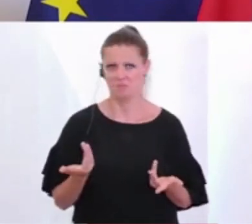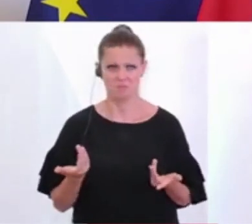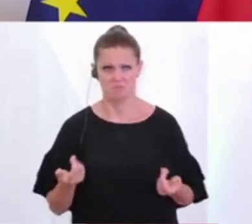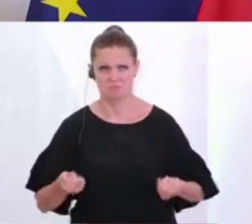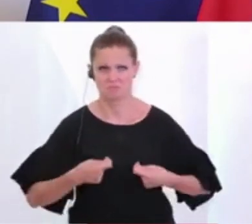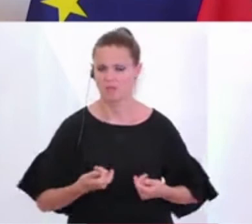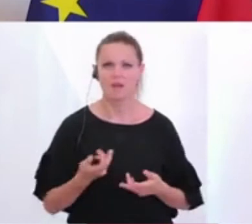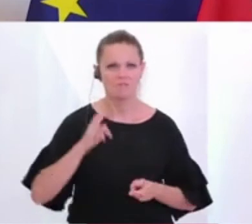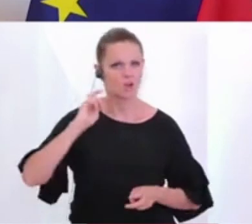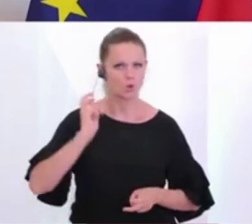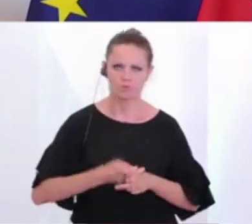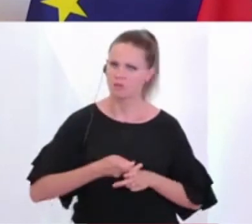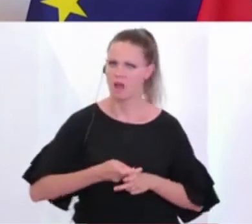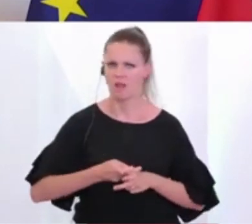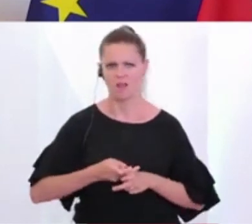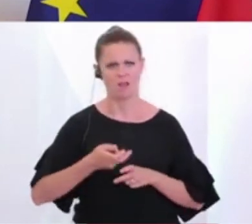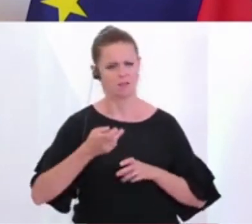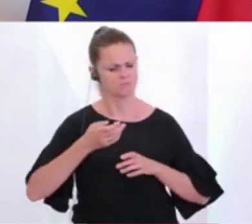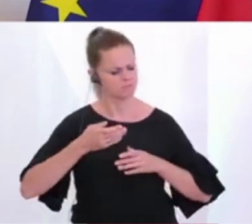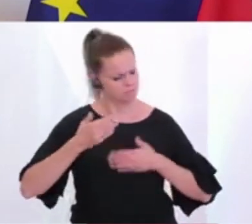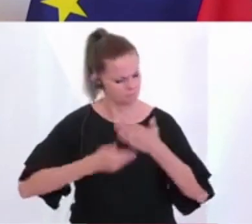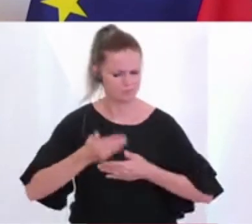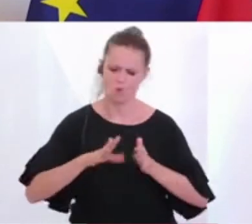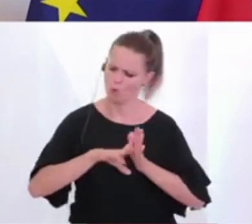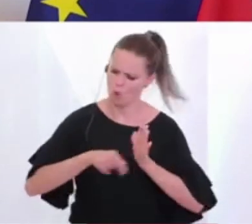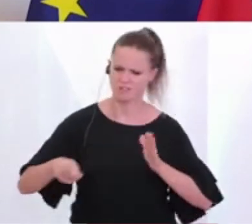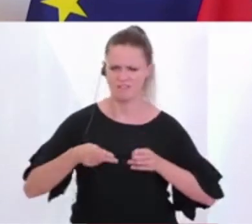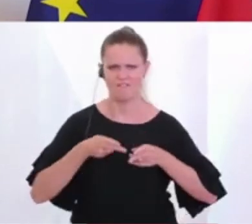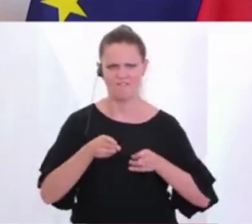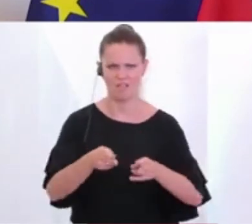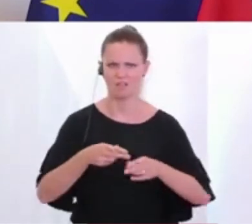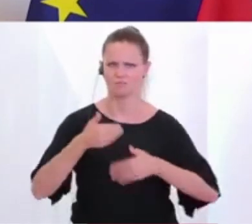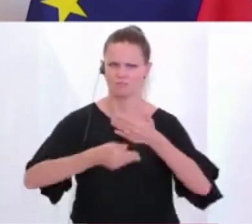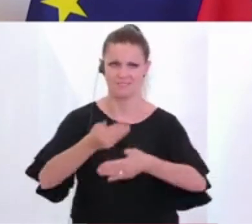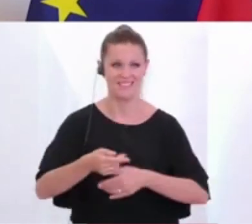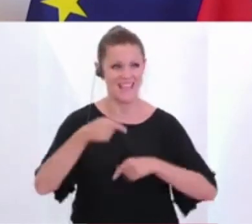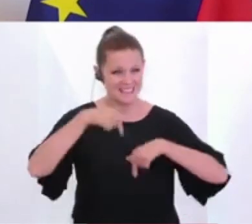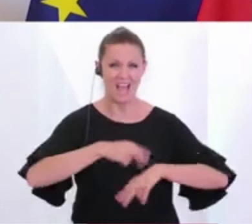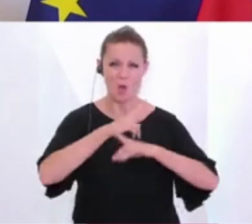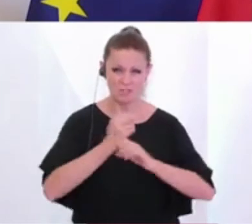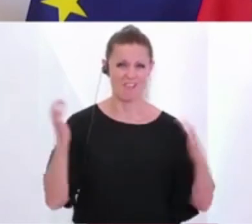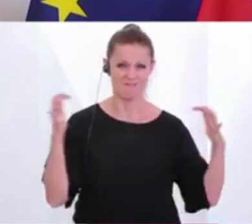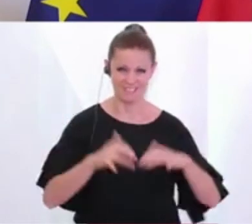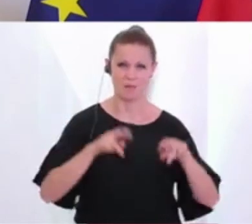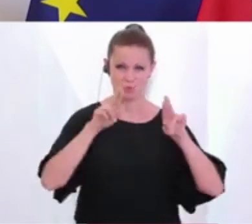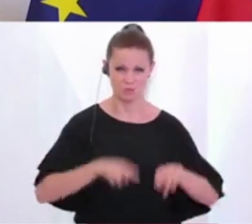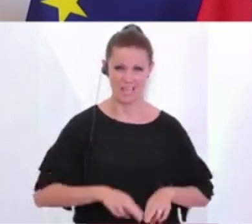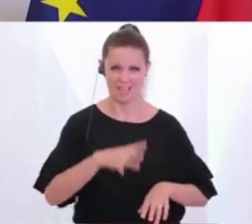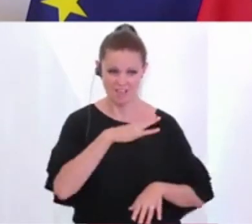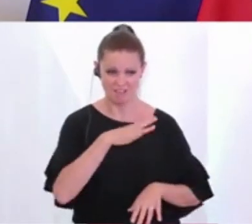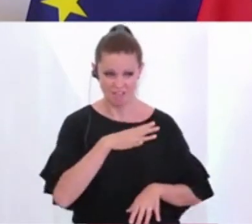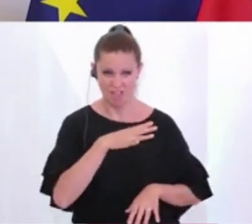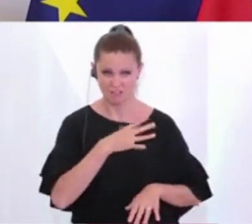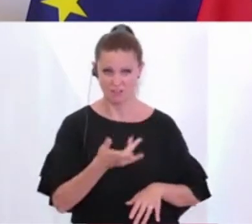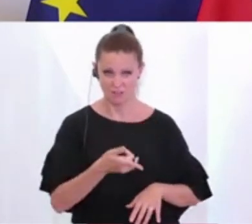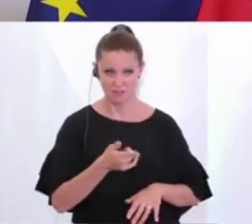und klar fortgesetzt. Es gibt in Österreich keine Akzeptanz, dass das Versammlungsrecht in irgendeiner Form gefährdet ist, dass Menschen,